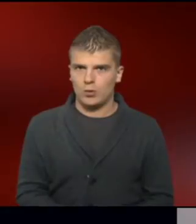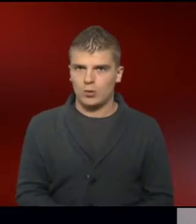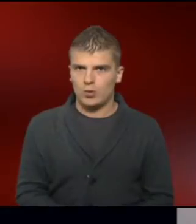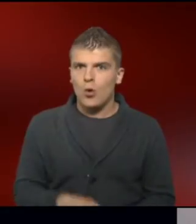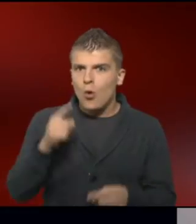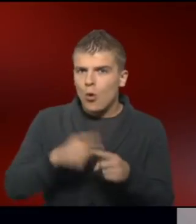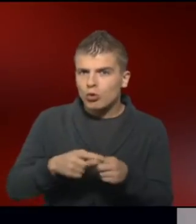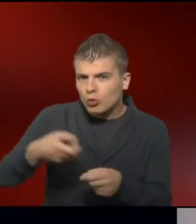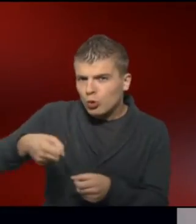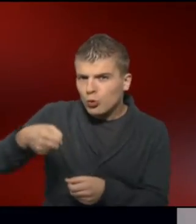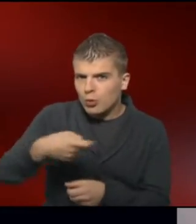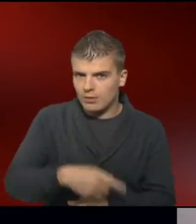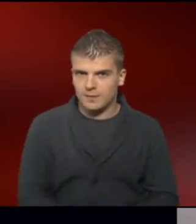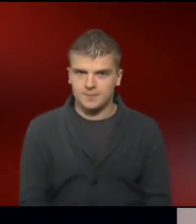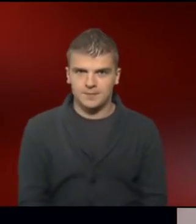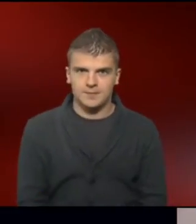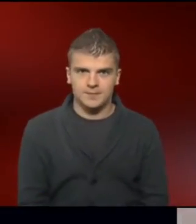bunte Tüte. Okay.